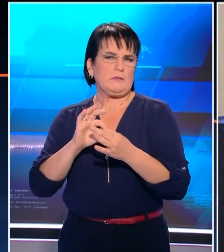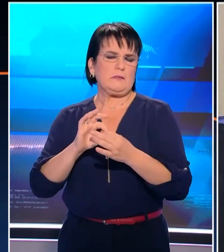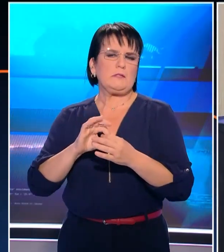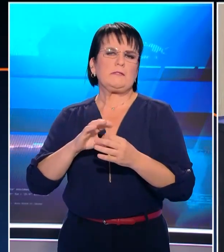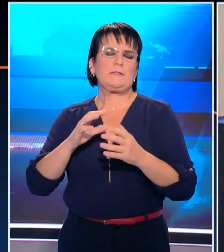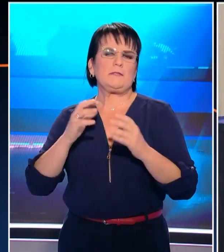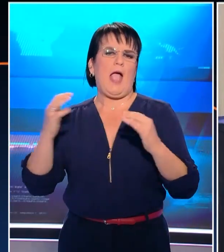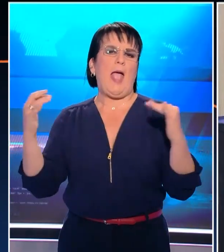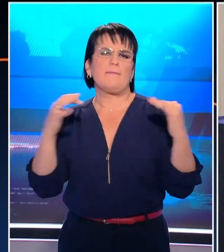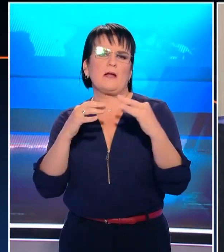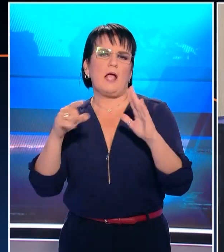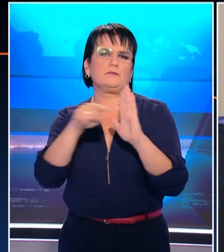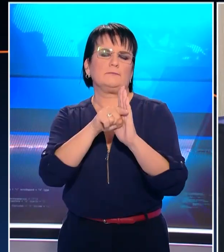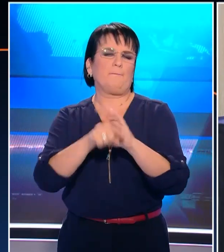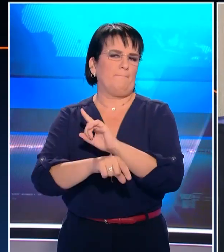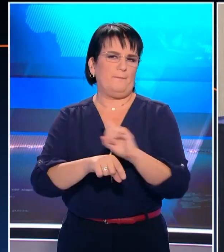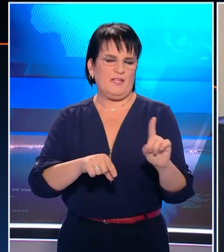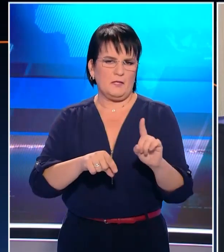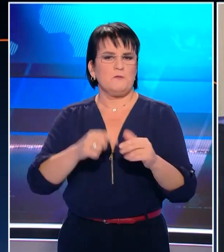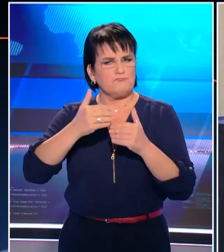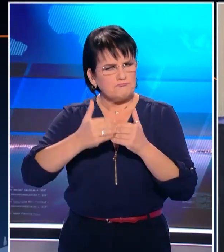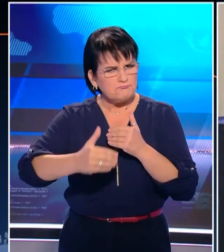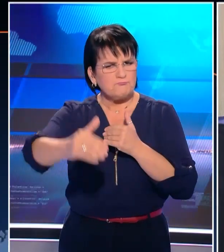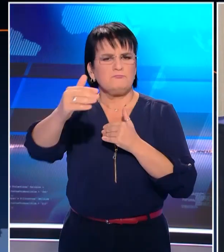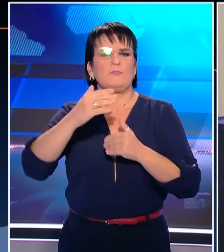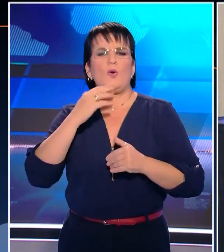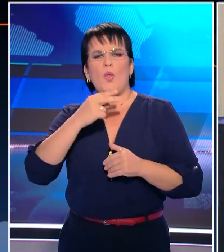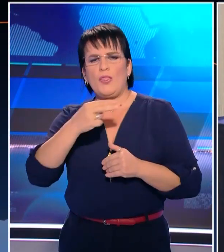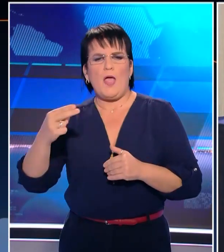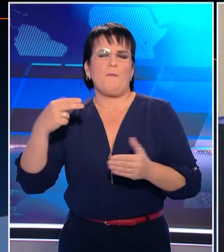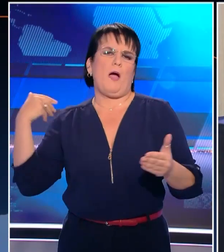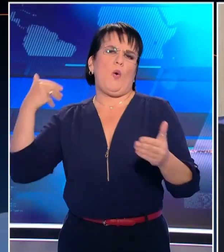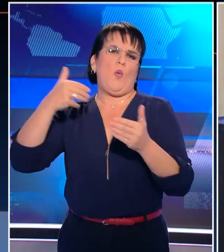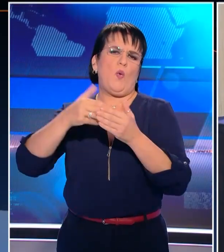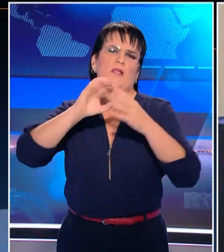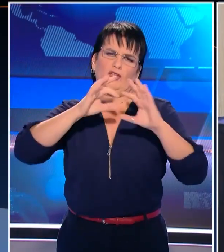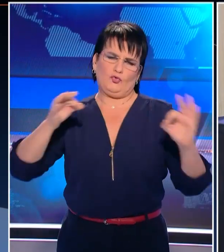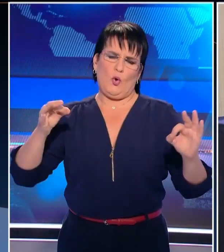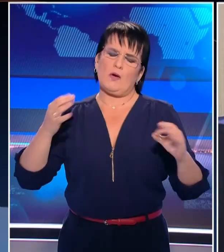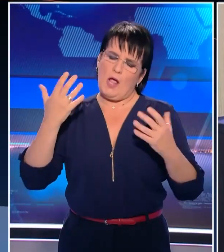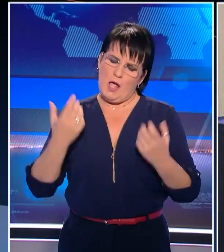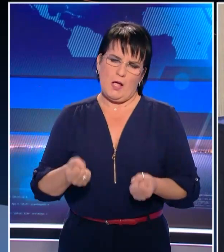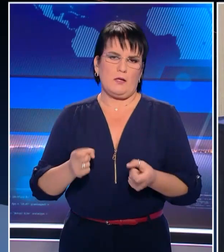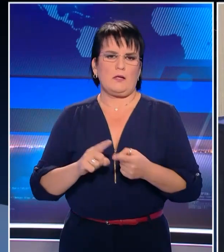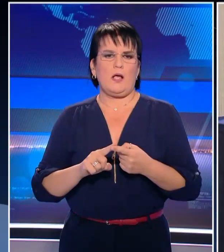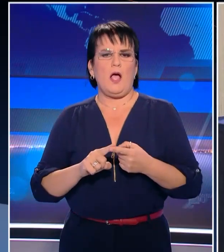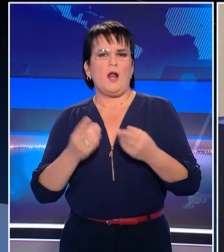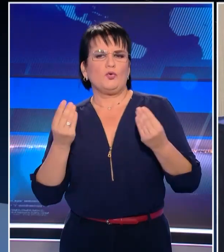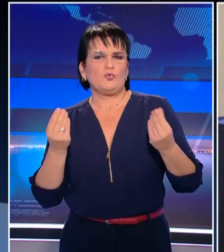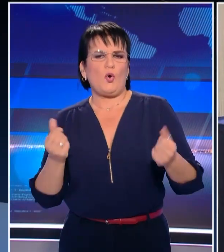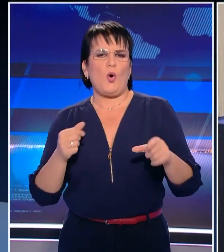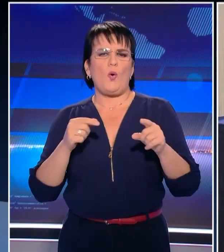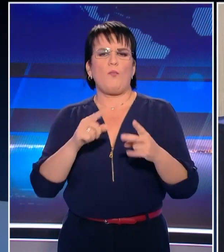ίδιες είναι σχέσεις που έχουν ένα σημαντικό ιστορικό βάθος. Και δεύτερον ότι είχε και μια θετική